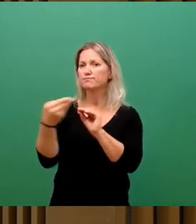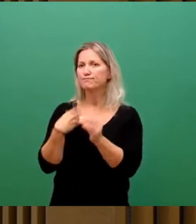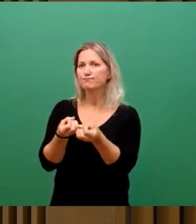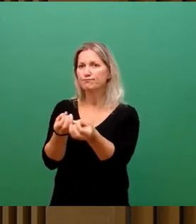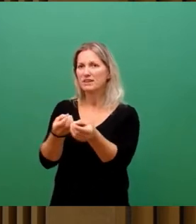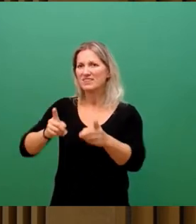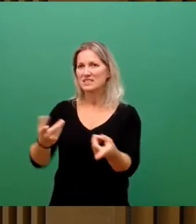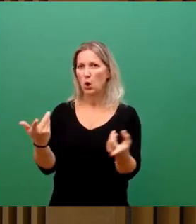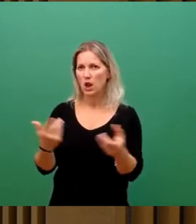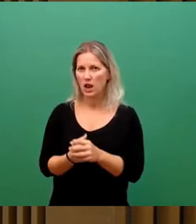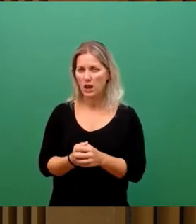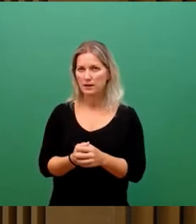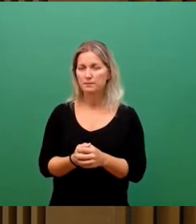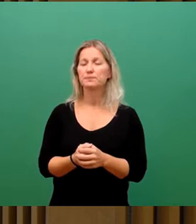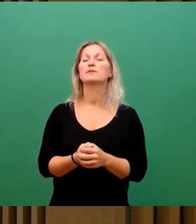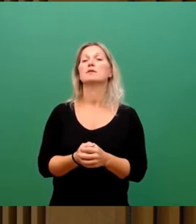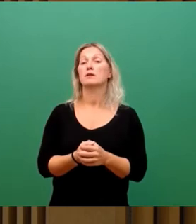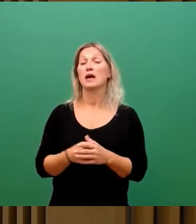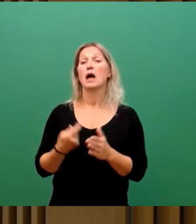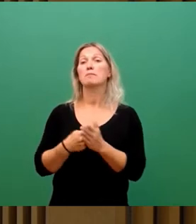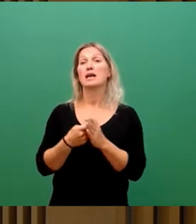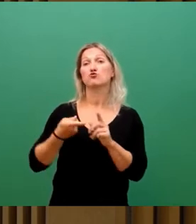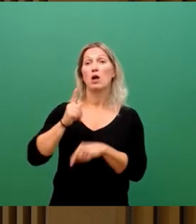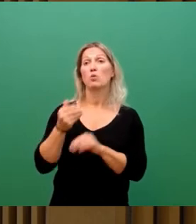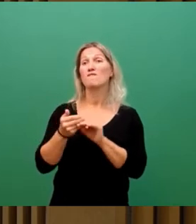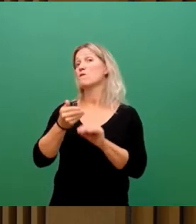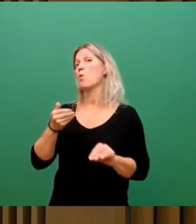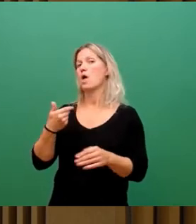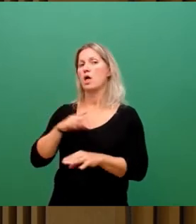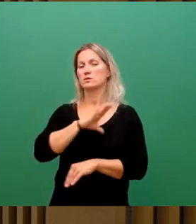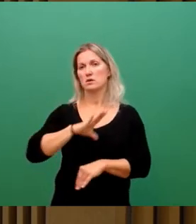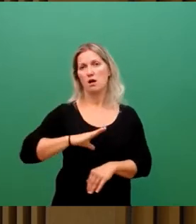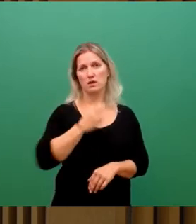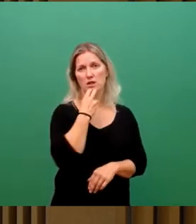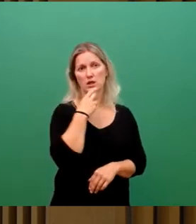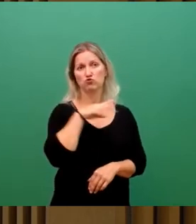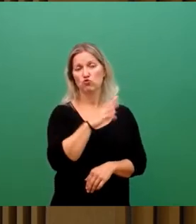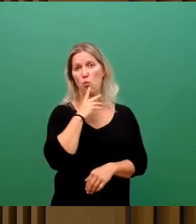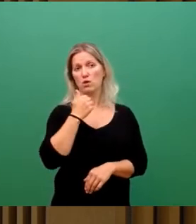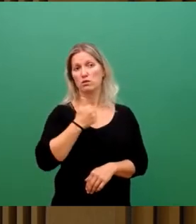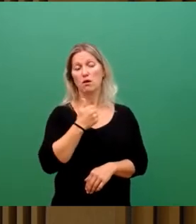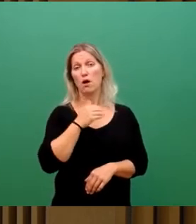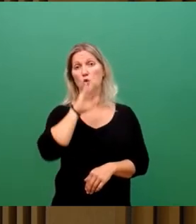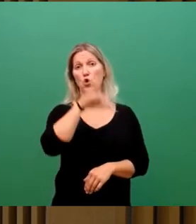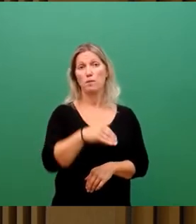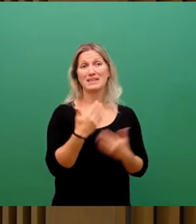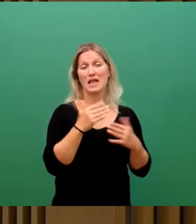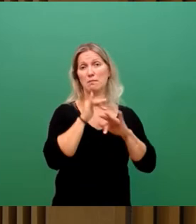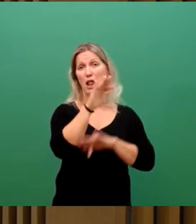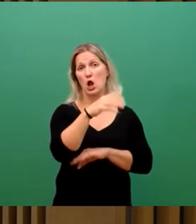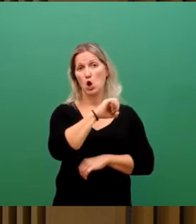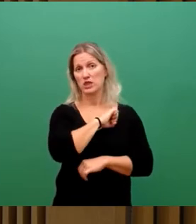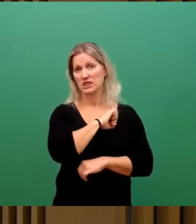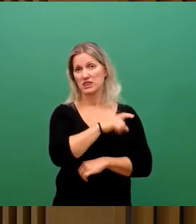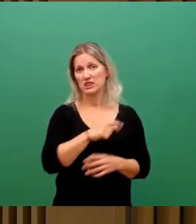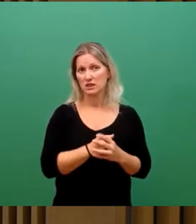Bereits vor den Preissteigerungen am Energiemarkt kalkulierte die Sachsenenergie mit einem hohen zweistelligen Millionengewinn. Im Gegensatz zu